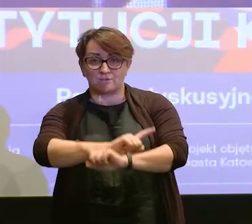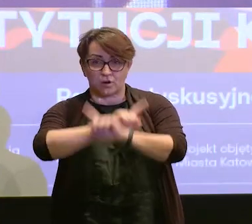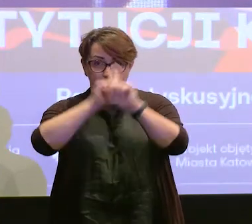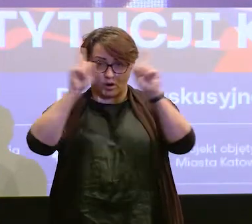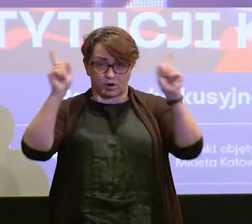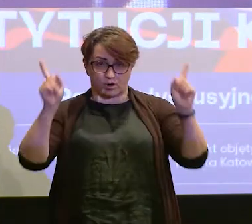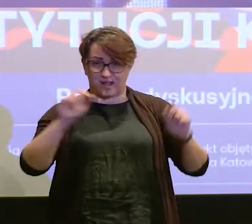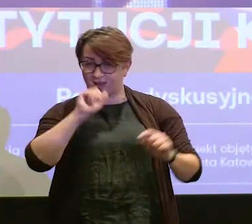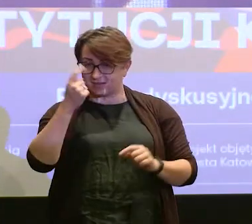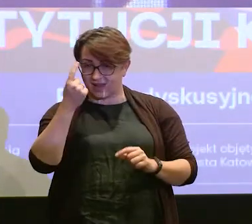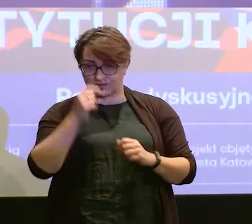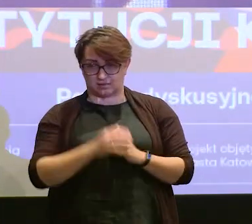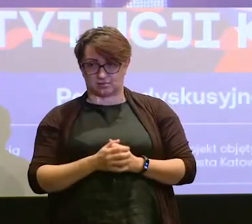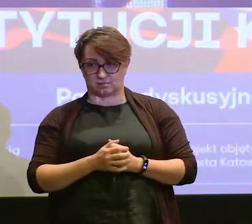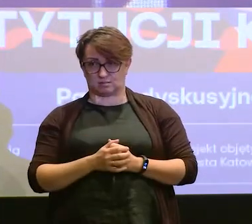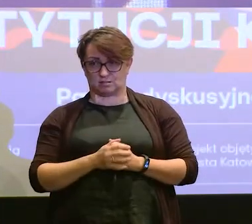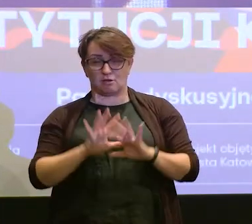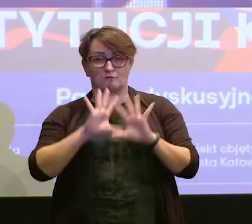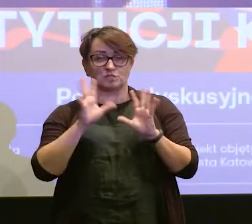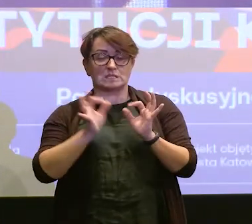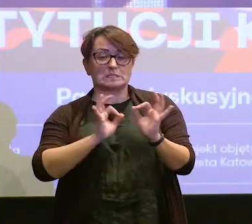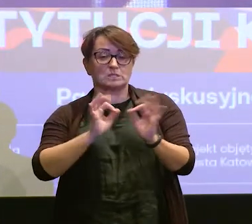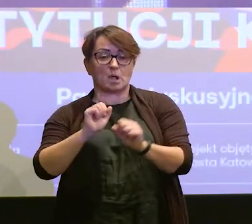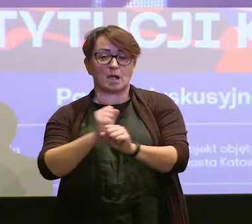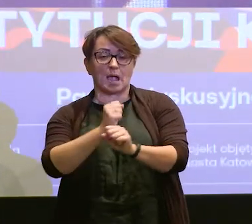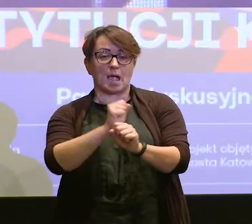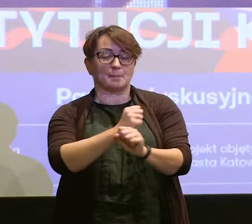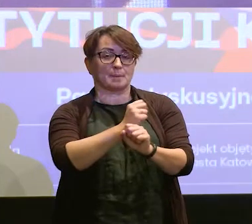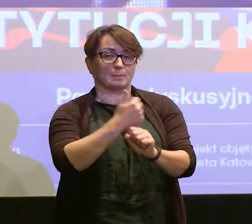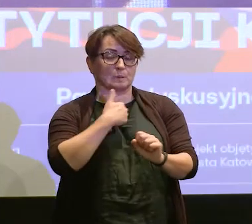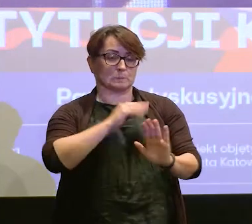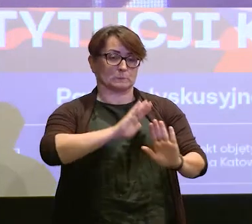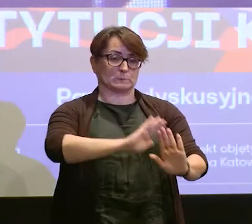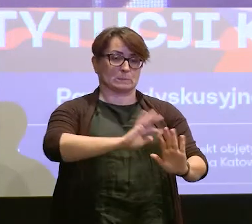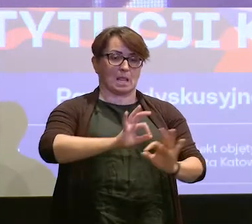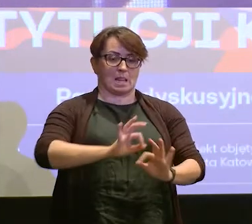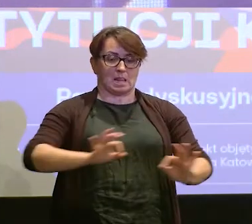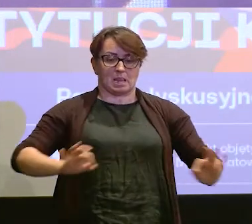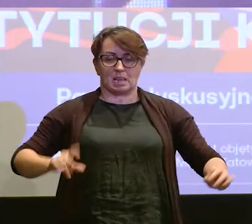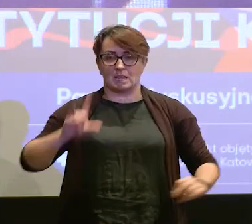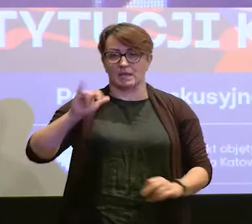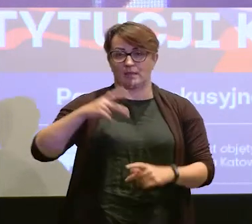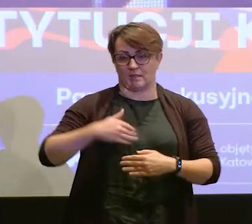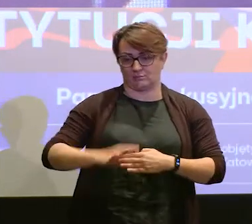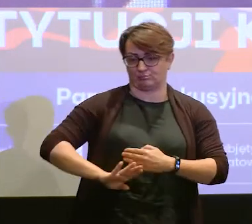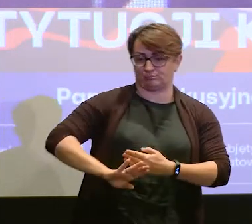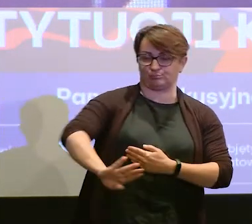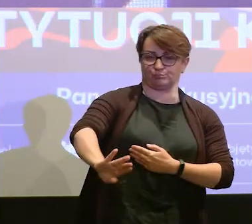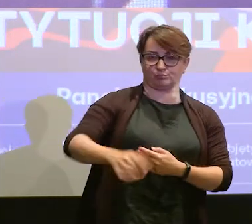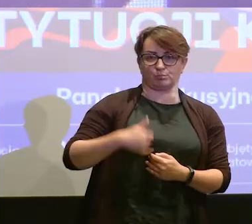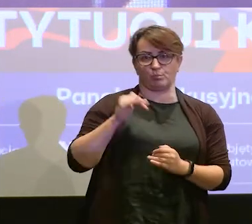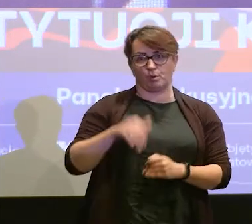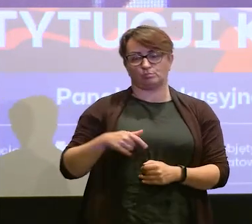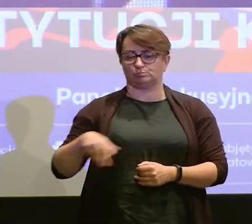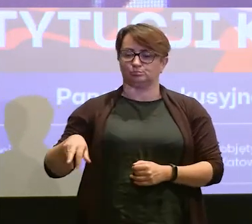Ani jednego. Wszystkie historyczne kamienie były zastawione linami. Więc mogłem się